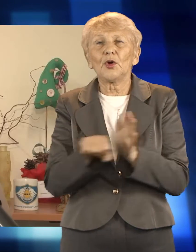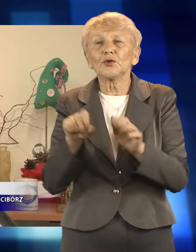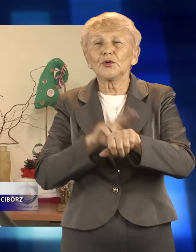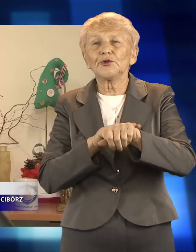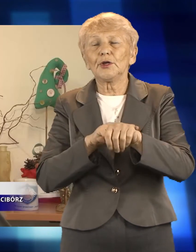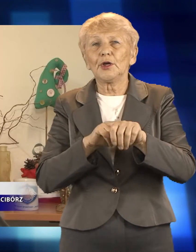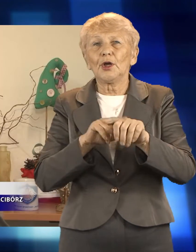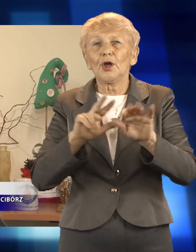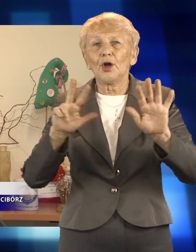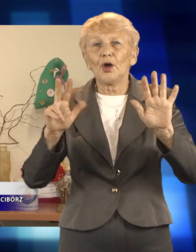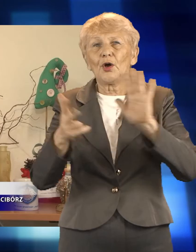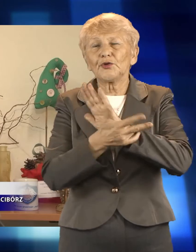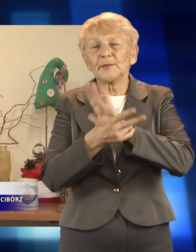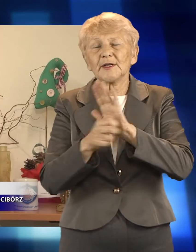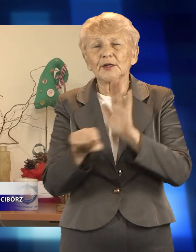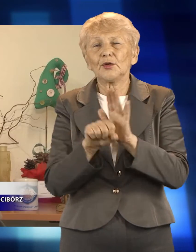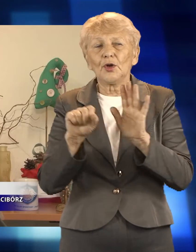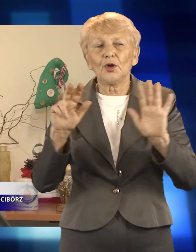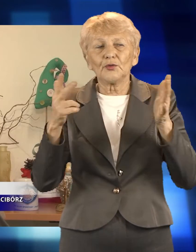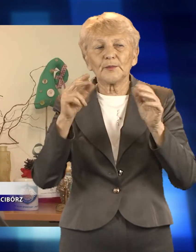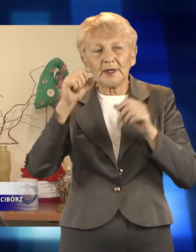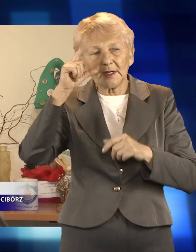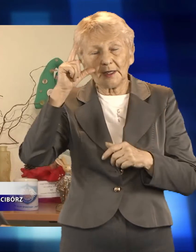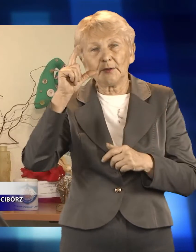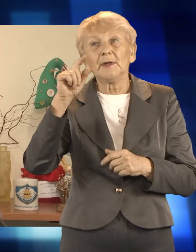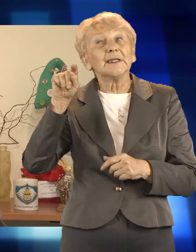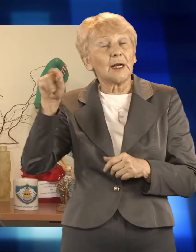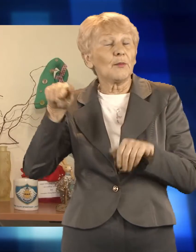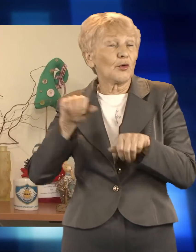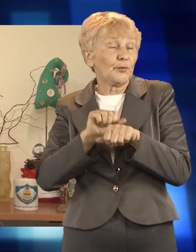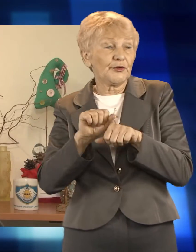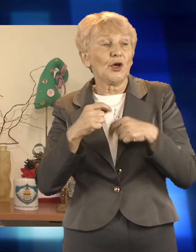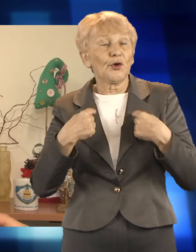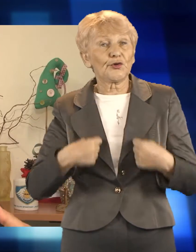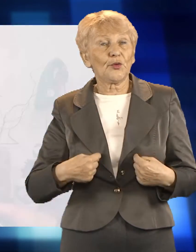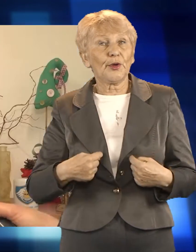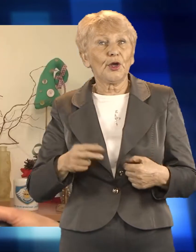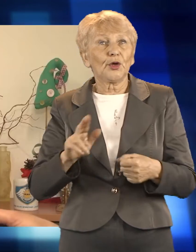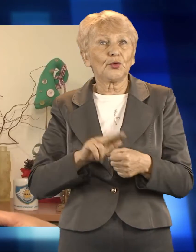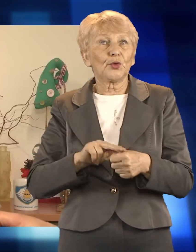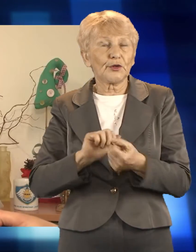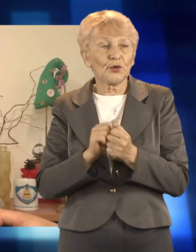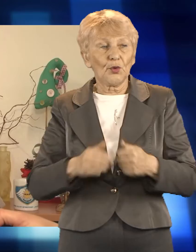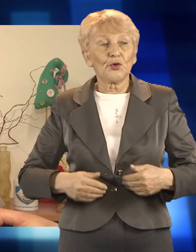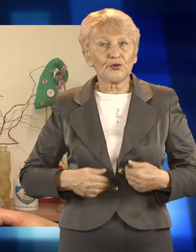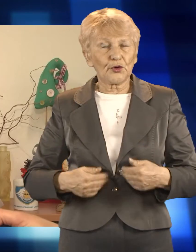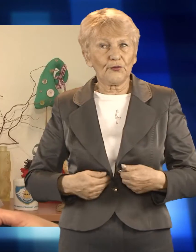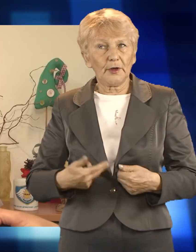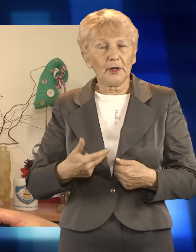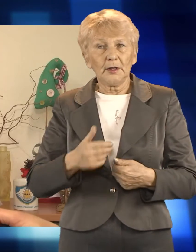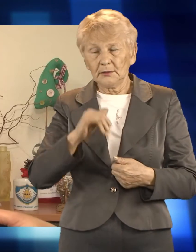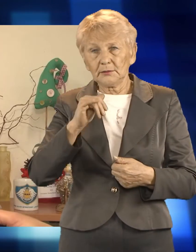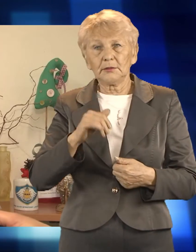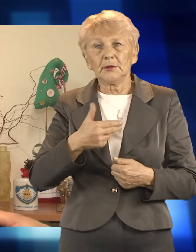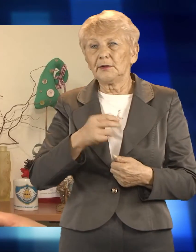jest dla osób, których stan zdrowia nie zagraża zdrowiu oraz życiu innych osób przebywających w placówce. Zgodnie ze standardami osoby